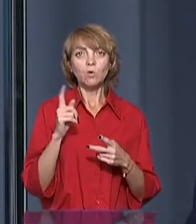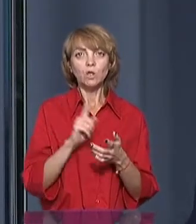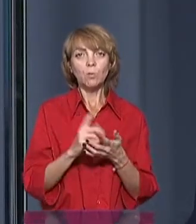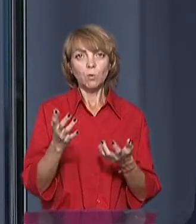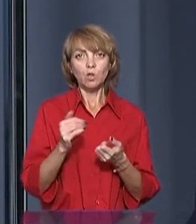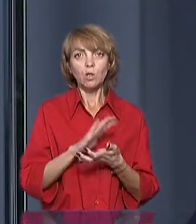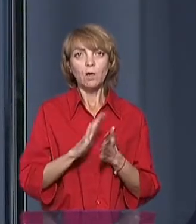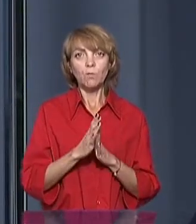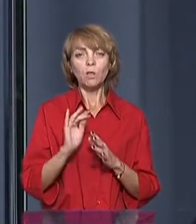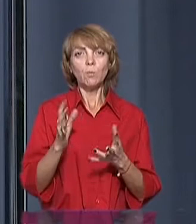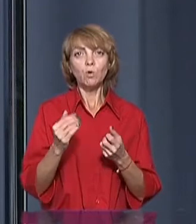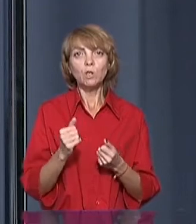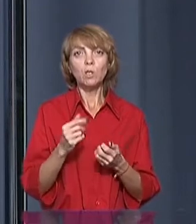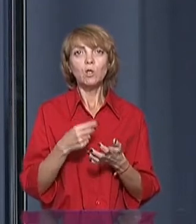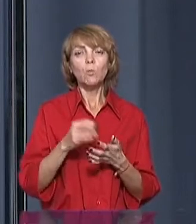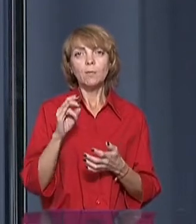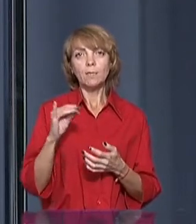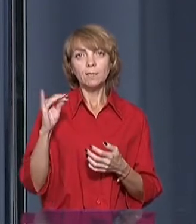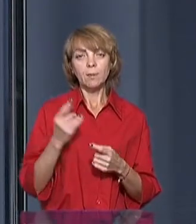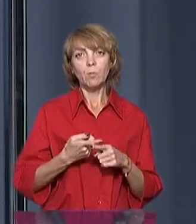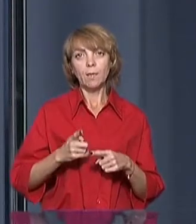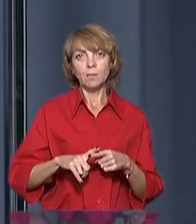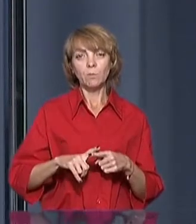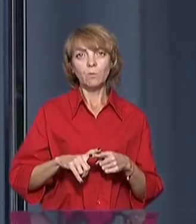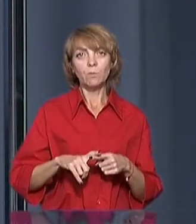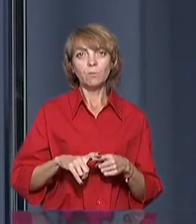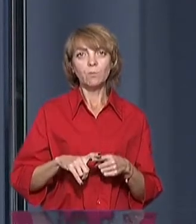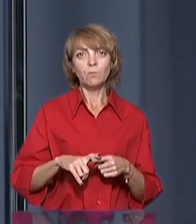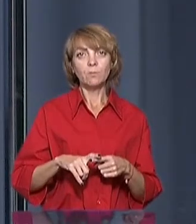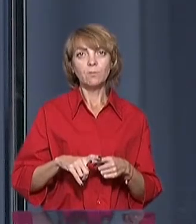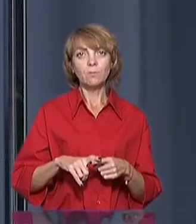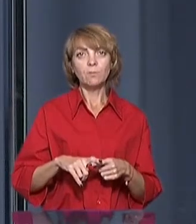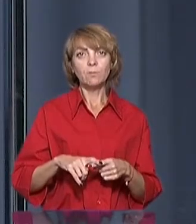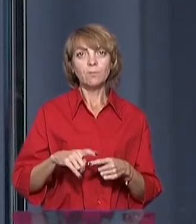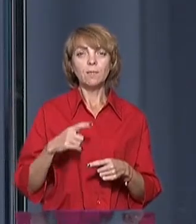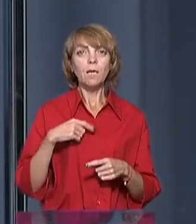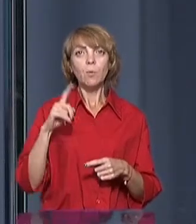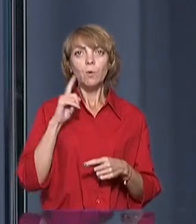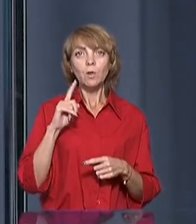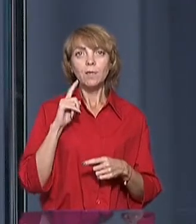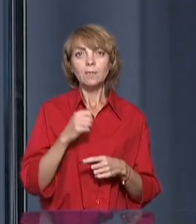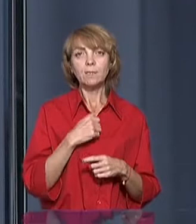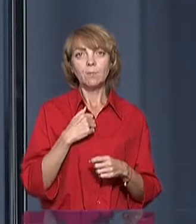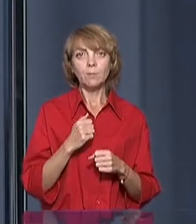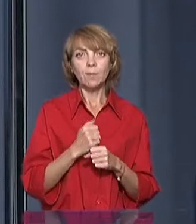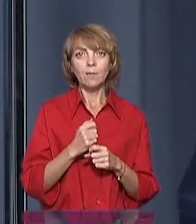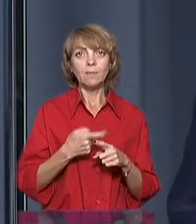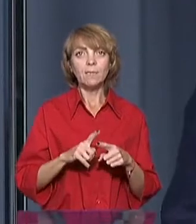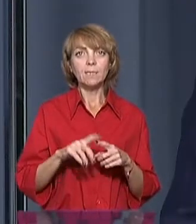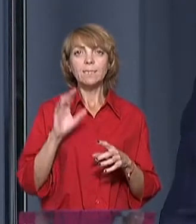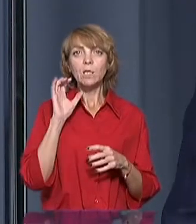получить договор і отримати номінації. Тому я поки, насправді, таких